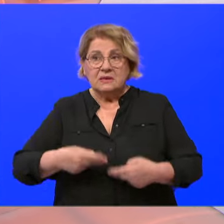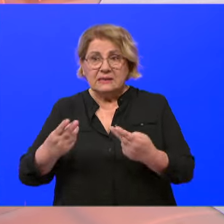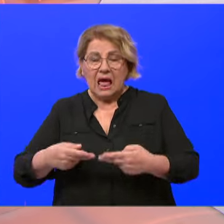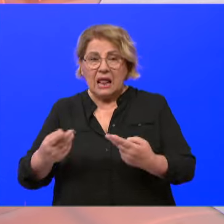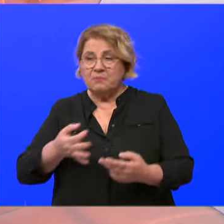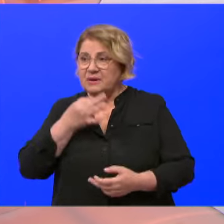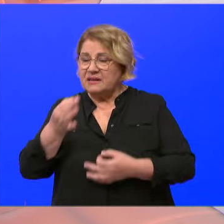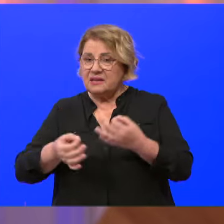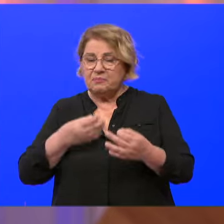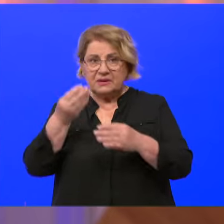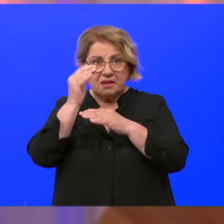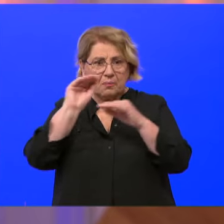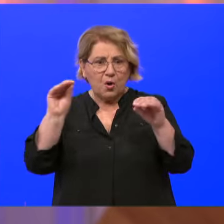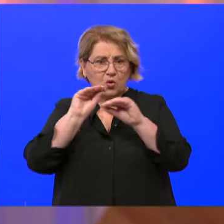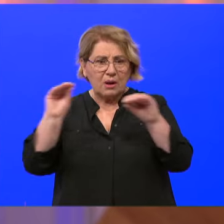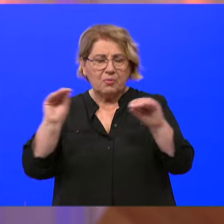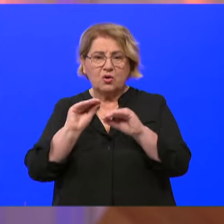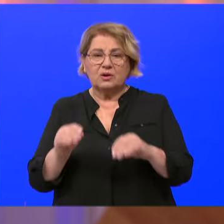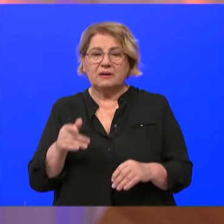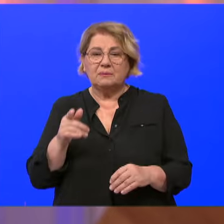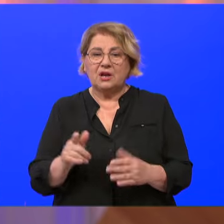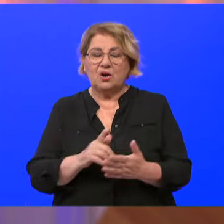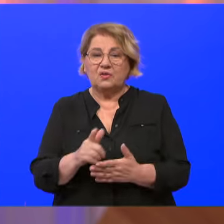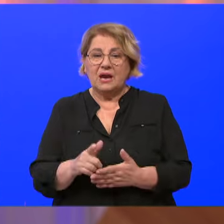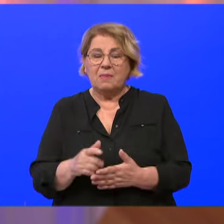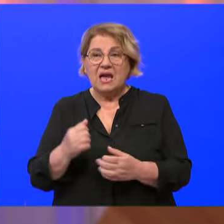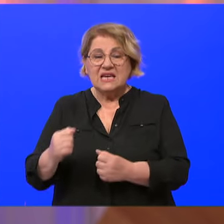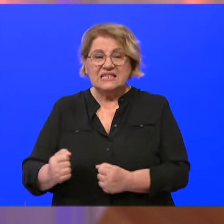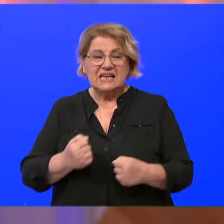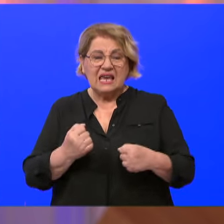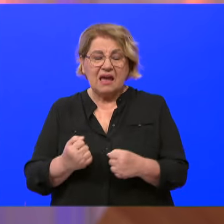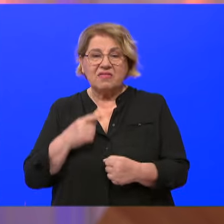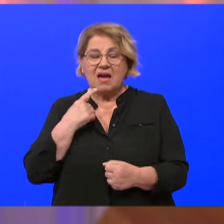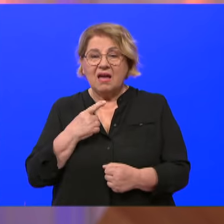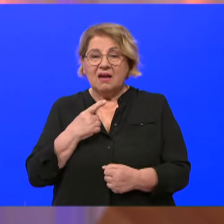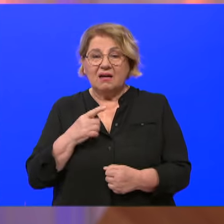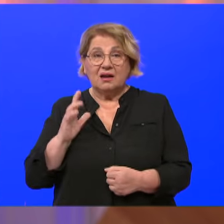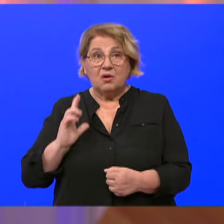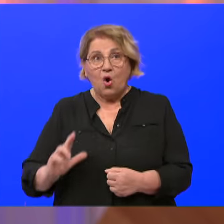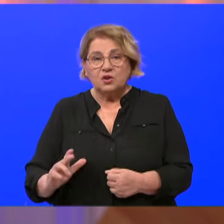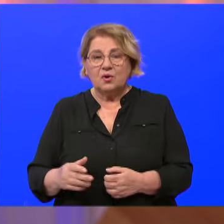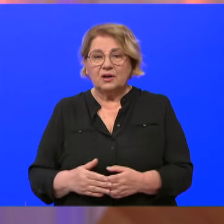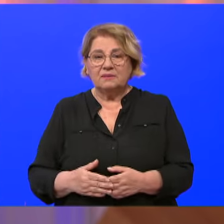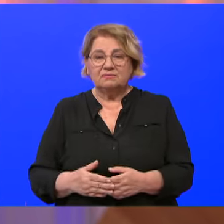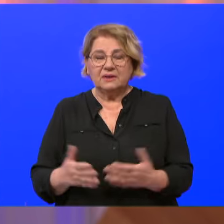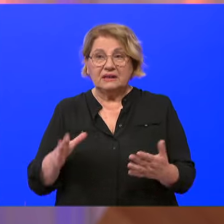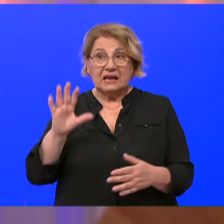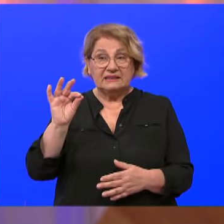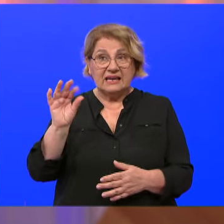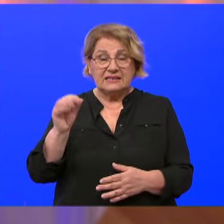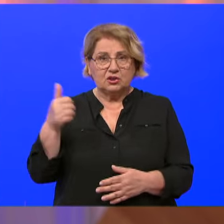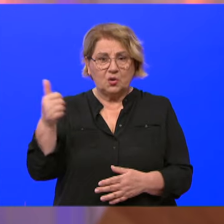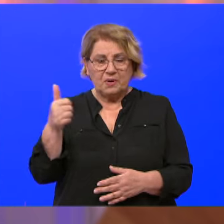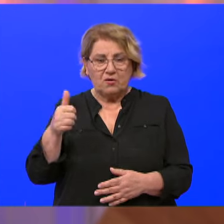poruke. Bilo je vrijeme skijanja, godišnjih odmora. I mi smo krenuli negdje 10.